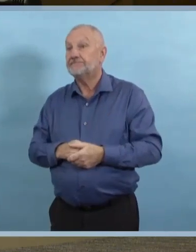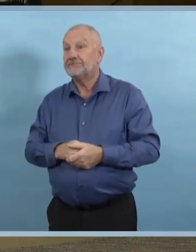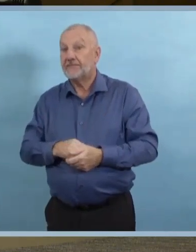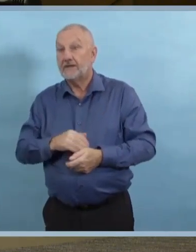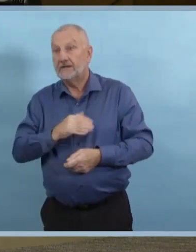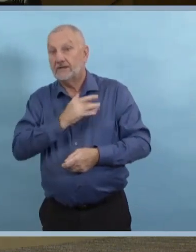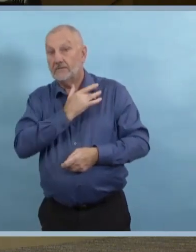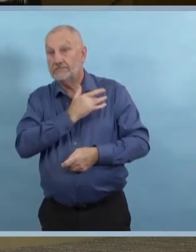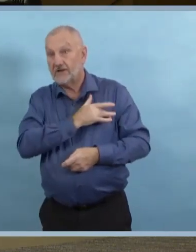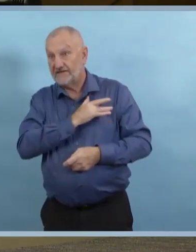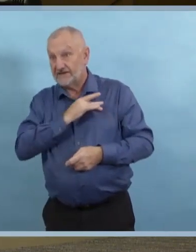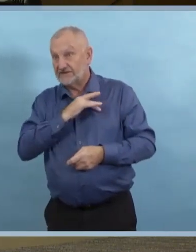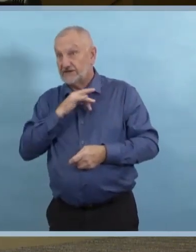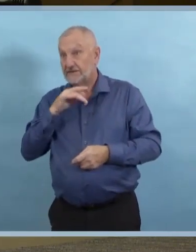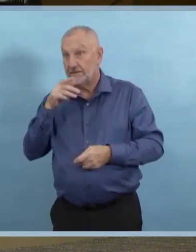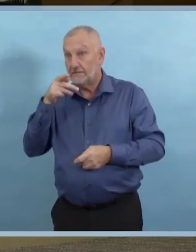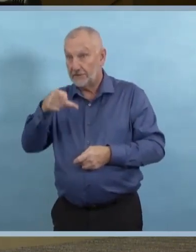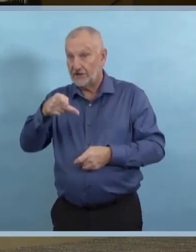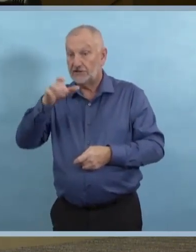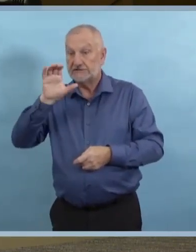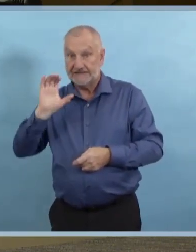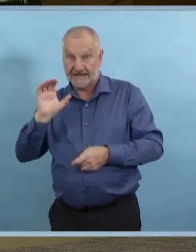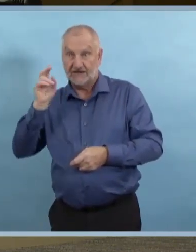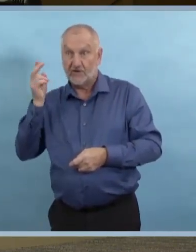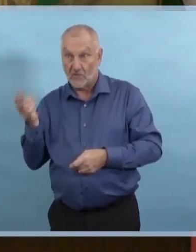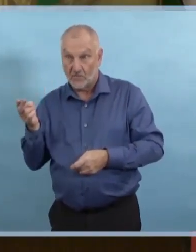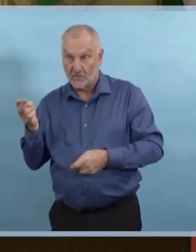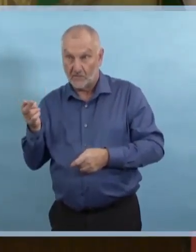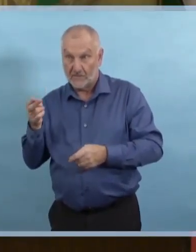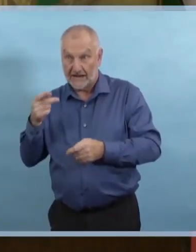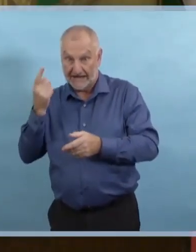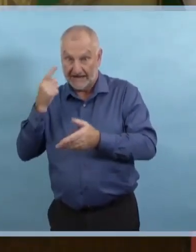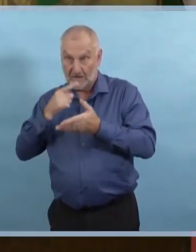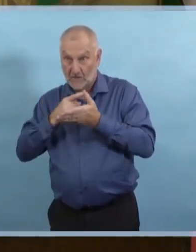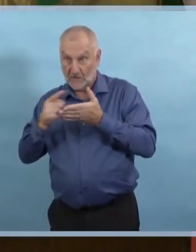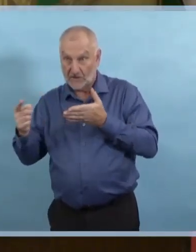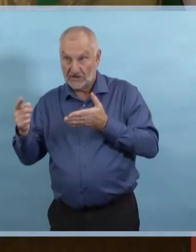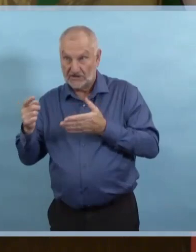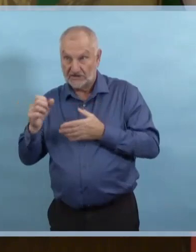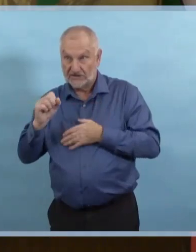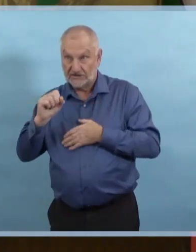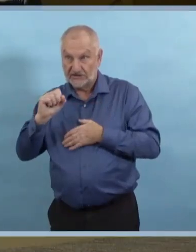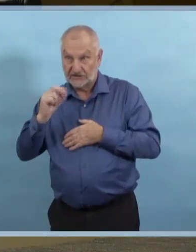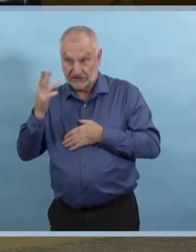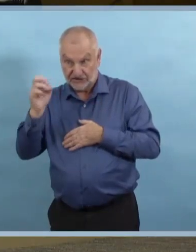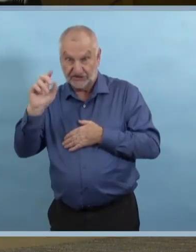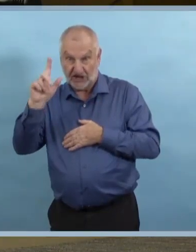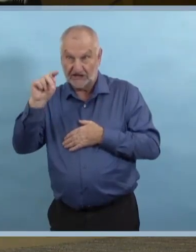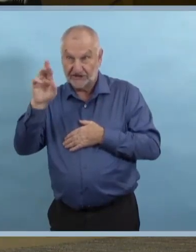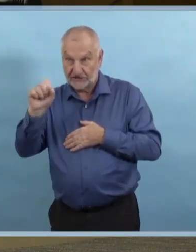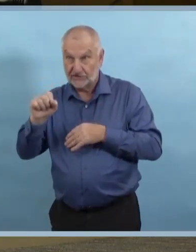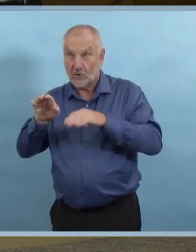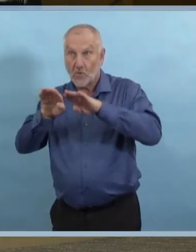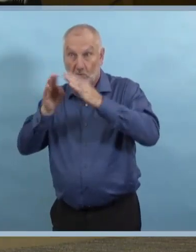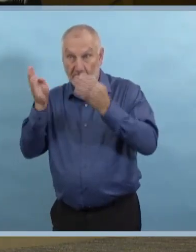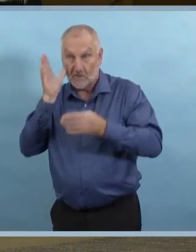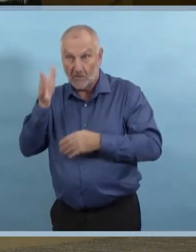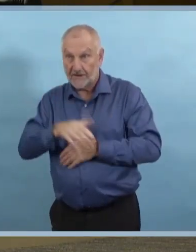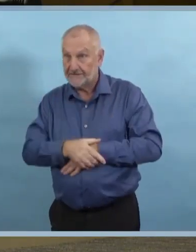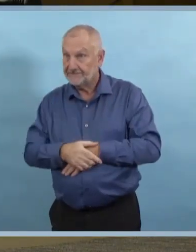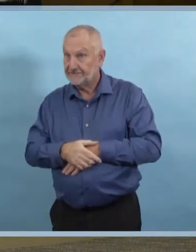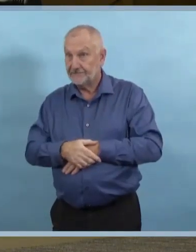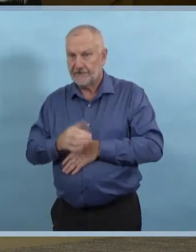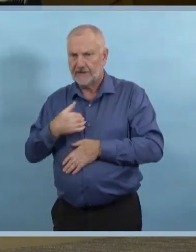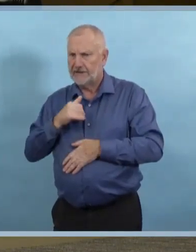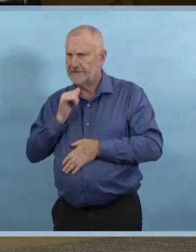Je n'ai pas de mise à jour là-dessus. Et vu que nous avons de nombreux cas de COVID-19, sur ce nombre de décès qui